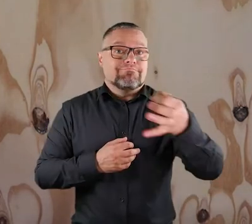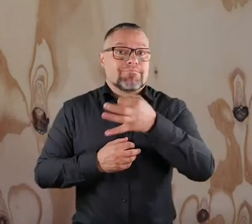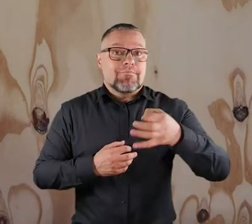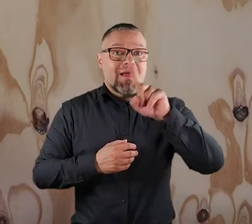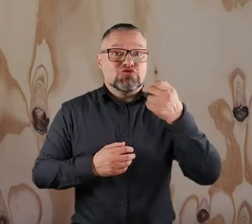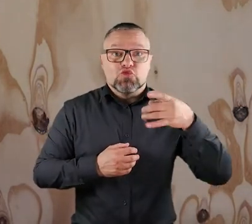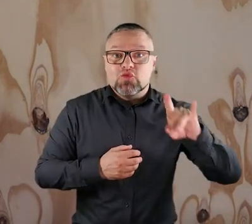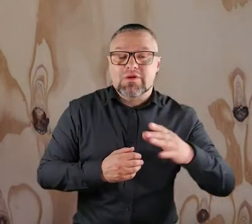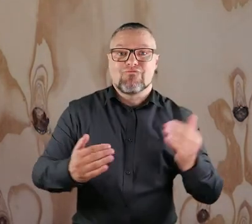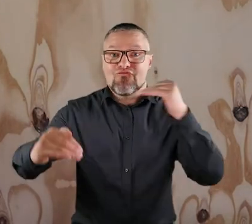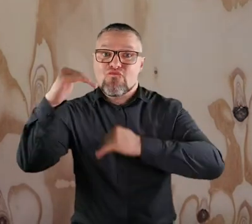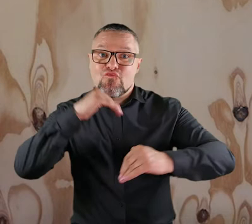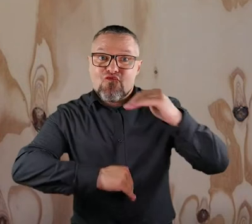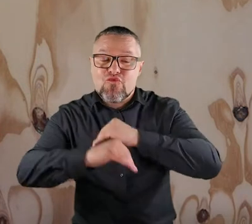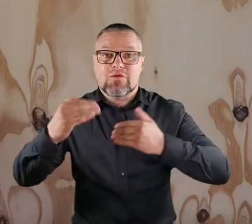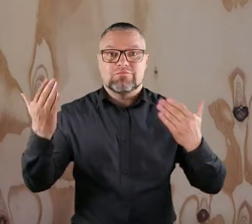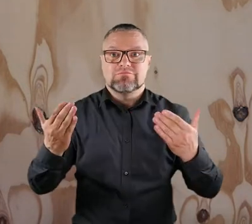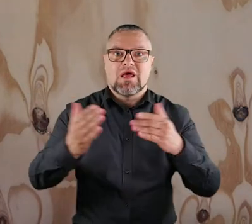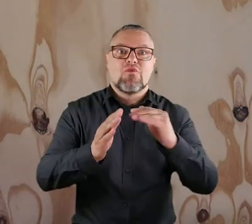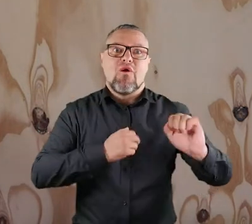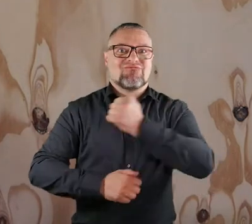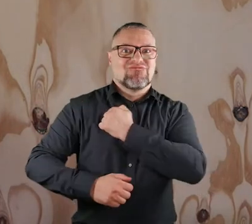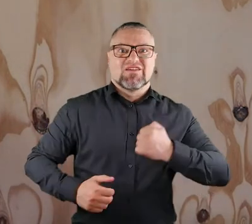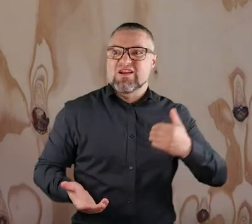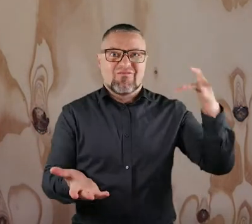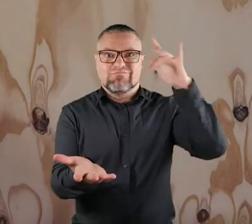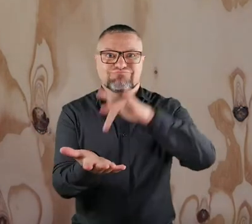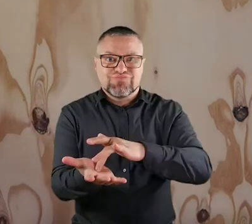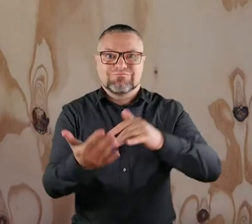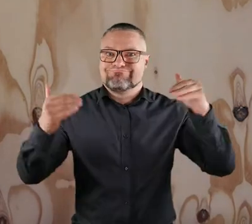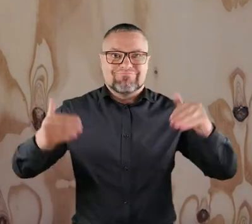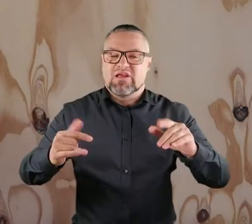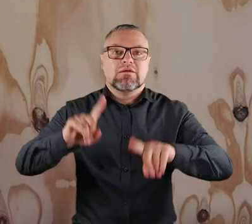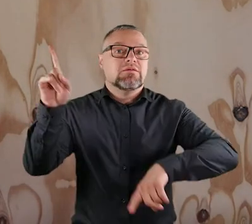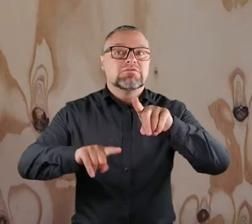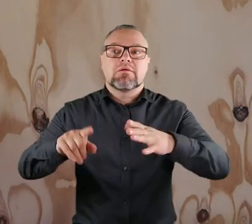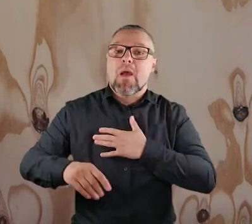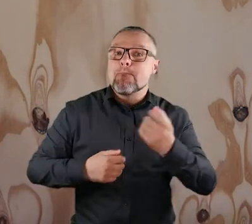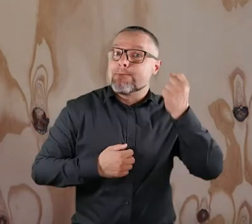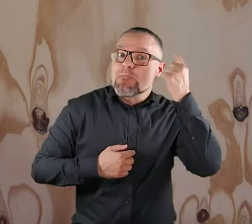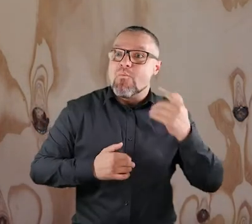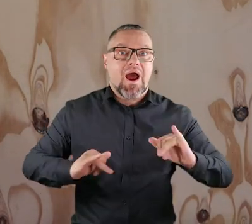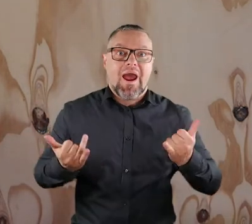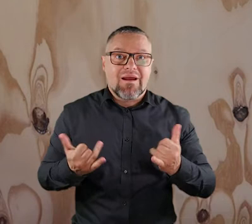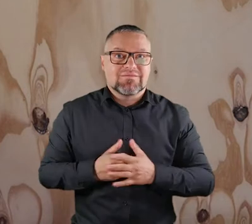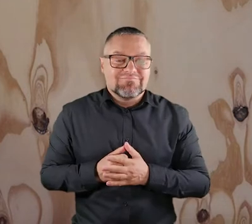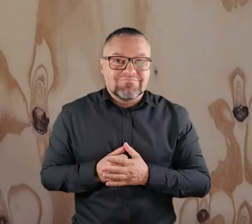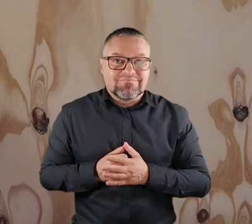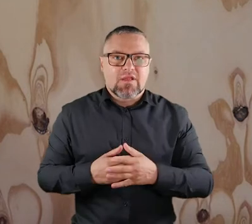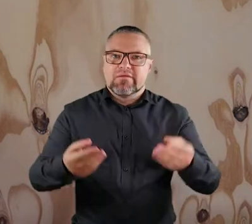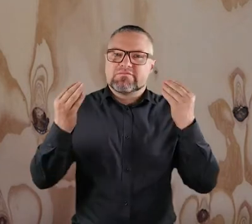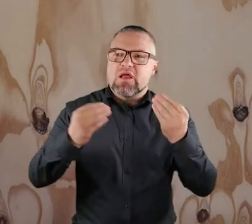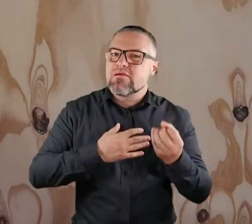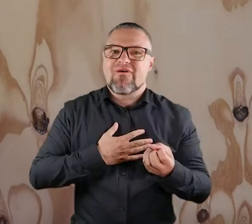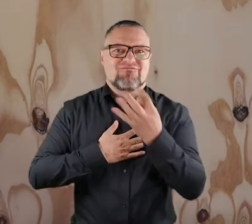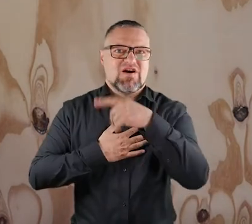albo na Mazury, możemy pojechać w góry, albo do stolicy. W zależności od tego, jaki mamy pomysł. Są